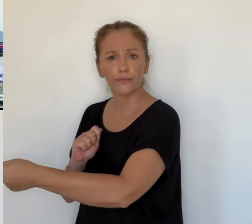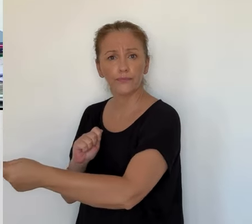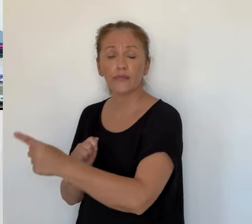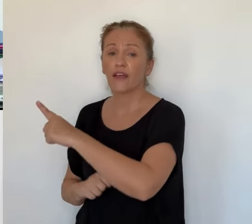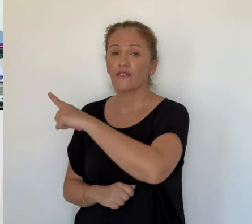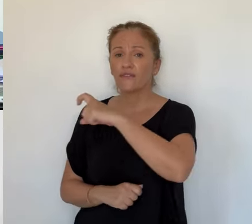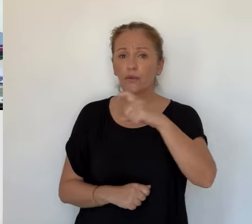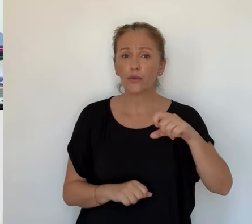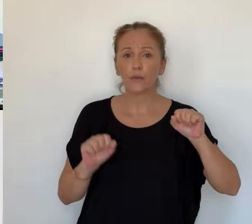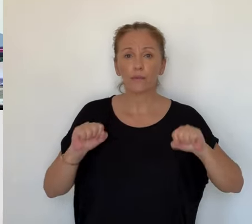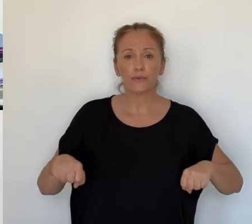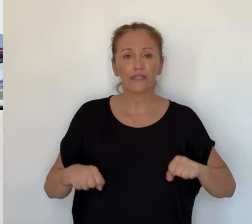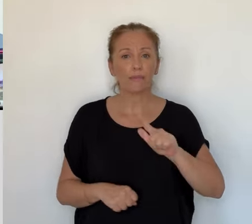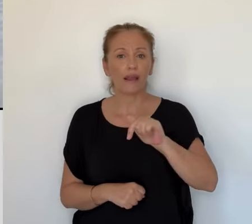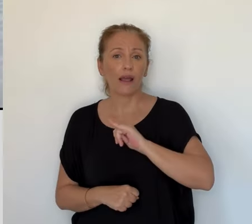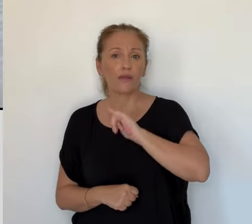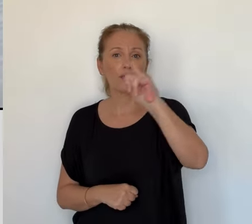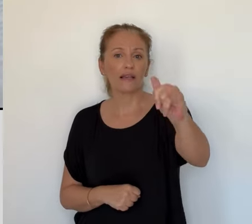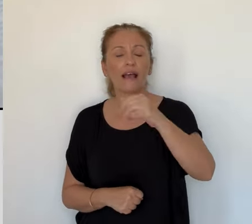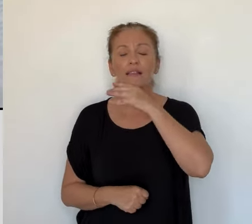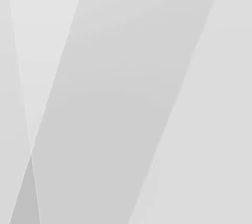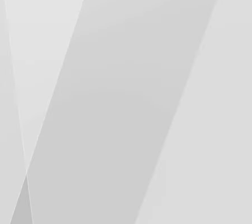Le virus pourrait rester actif jusqu'à décembre.